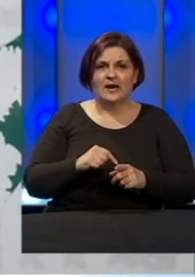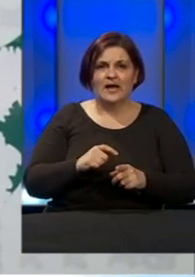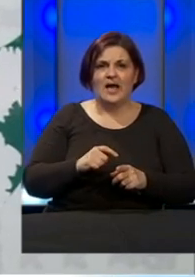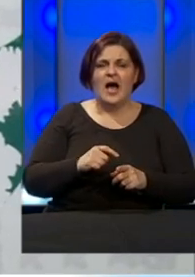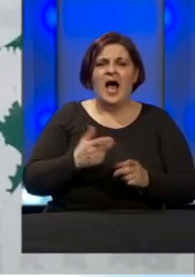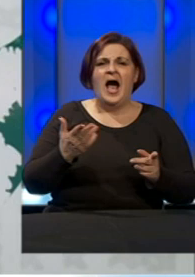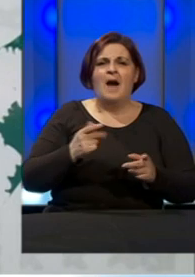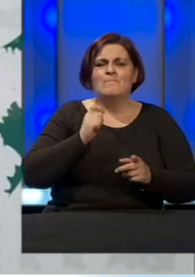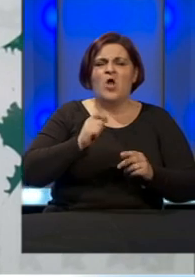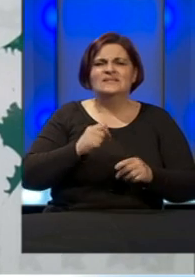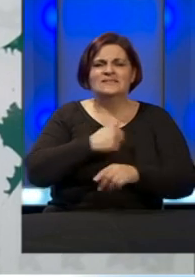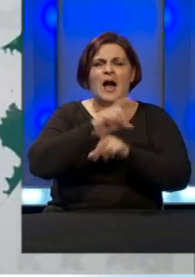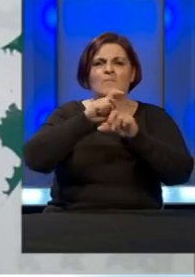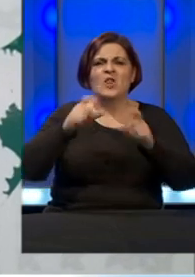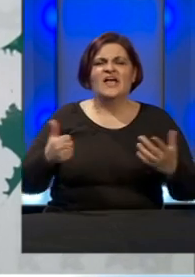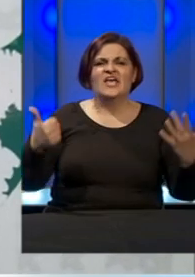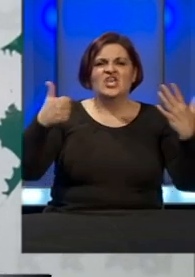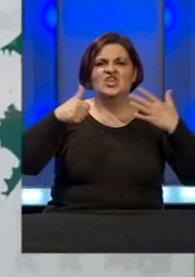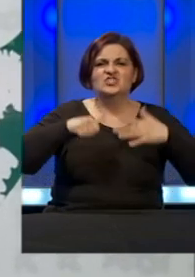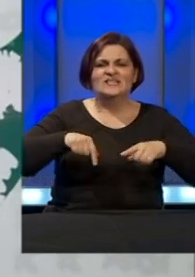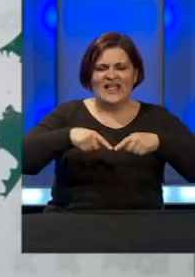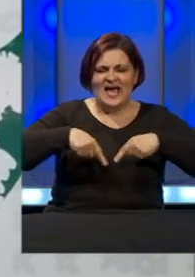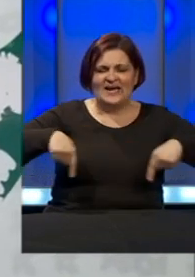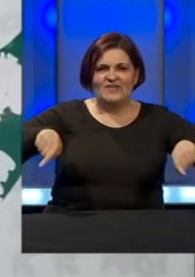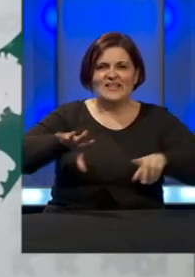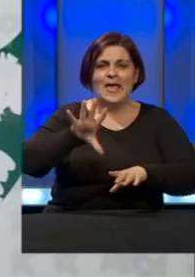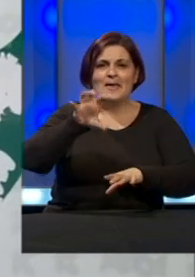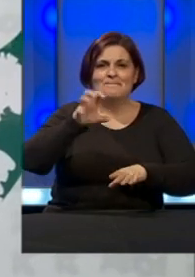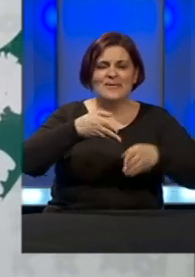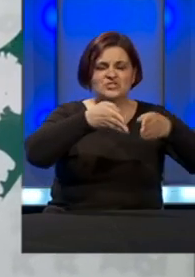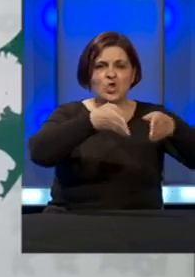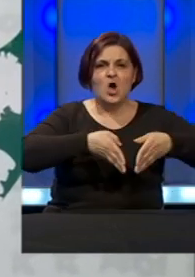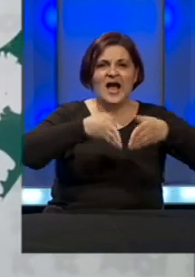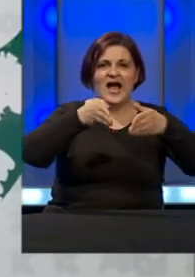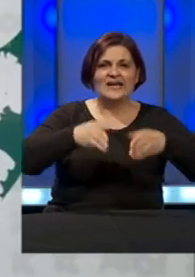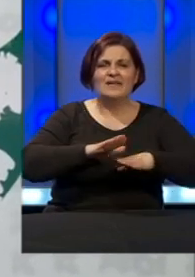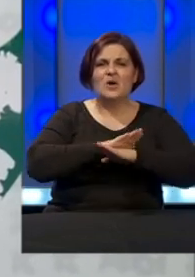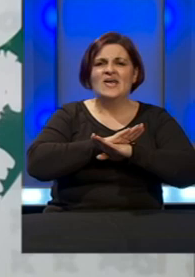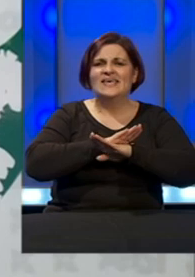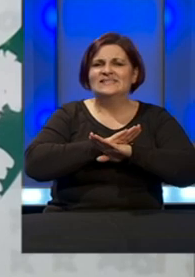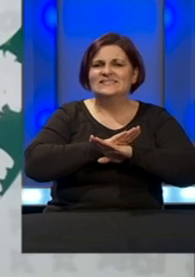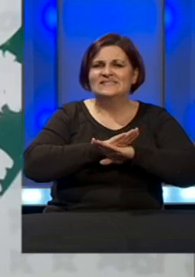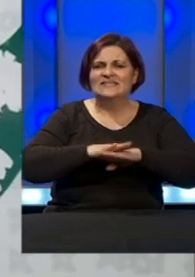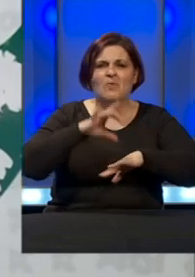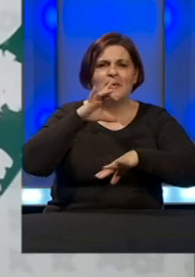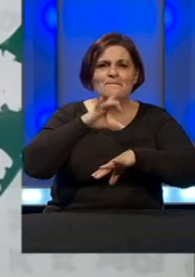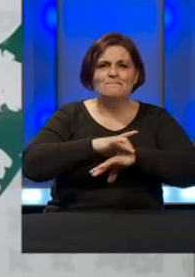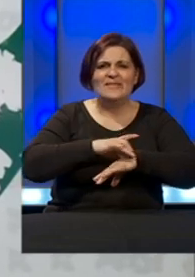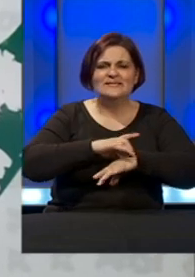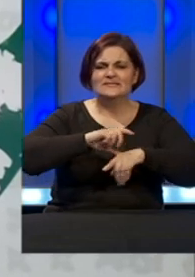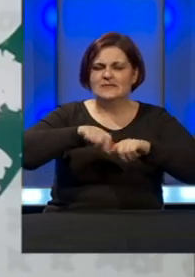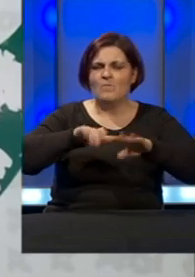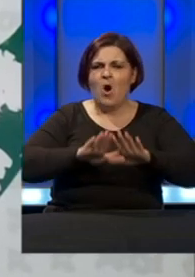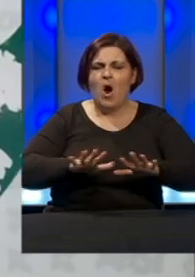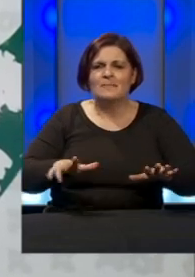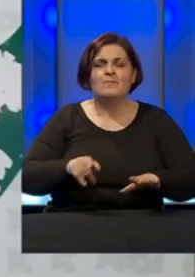bolnica sa 6.000 kvadrata i sa 500 kreveta sa svom pripadajućom medicinskom opremom